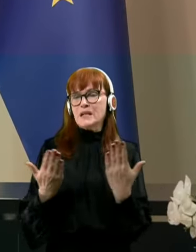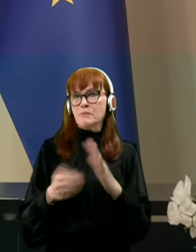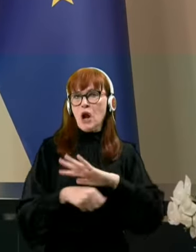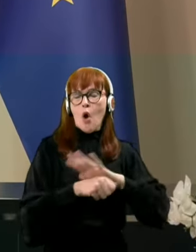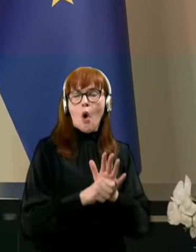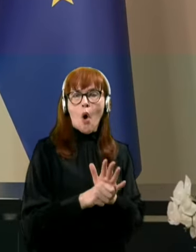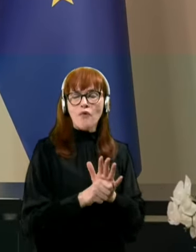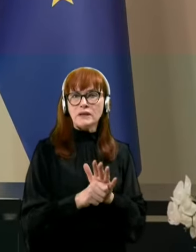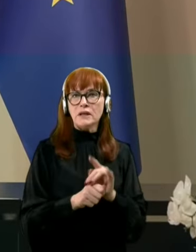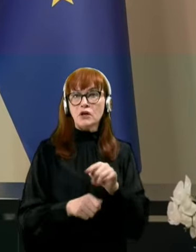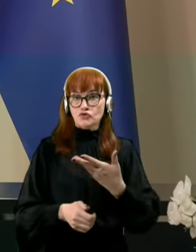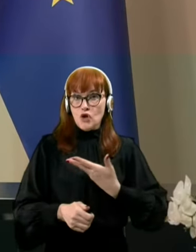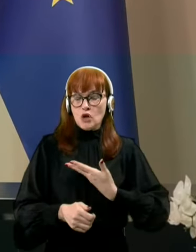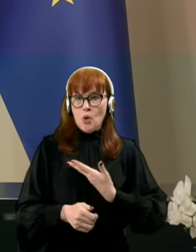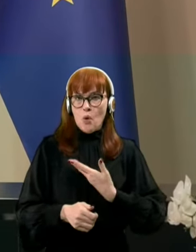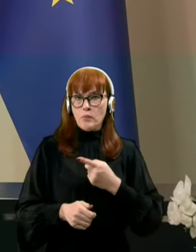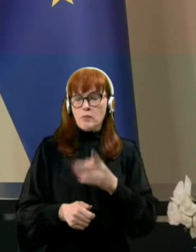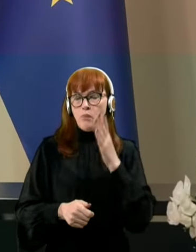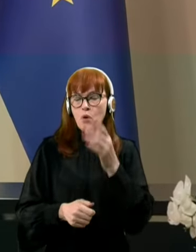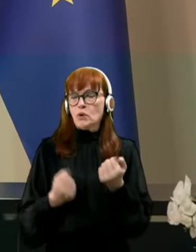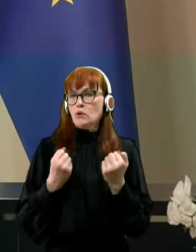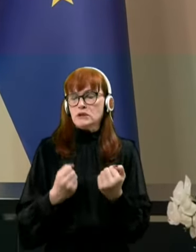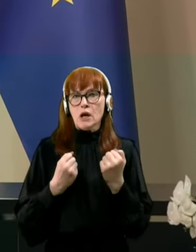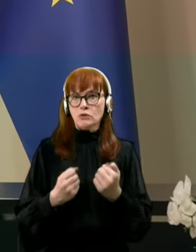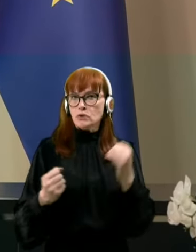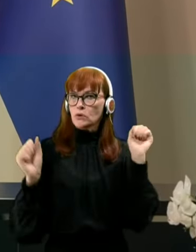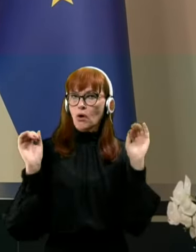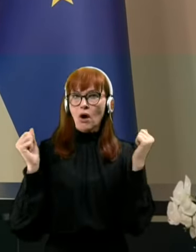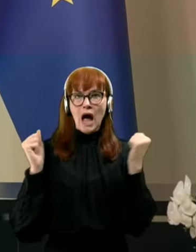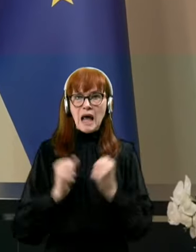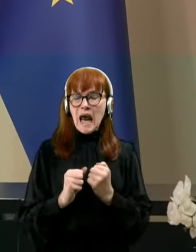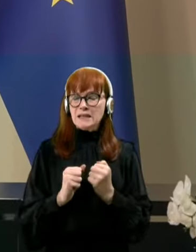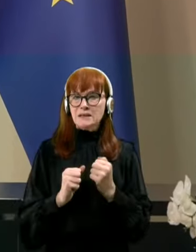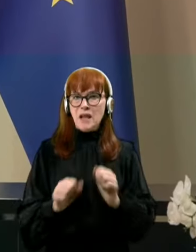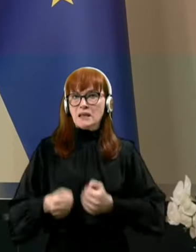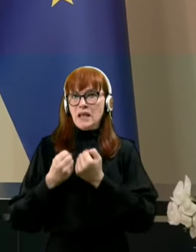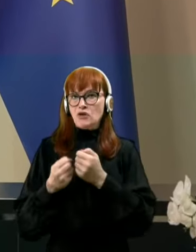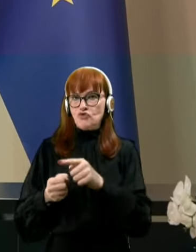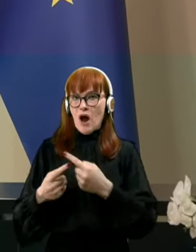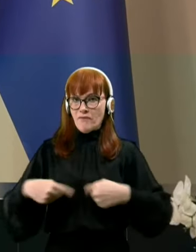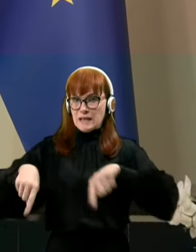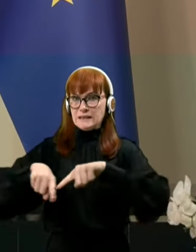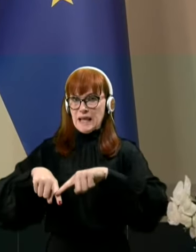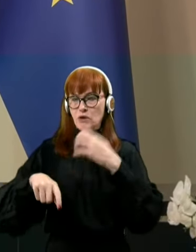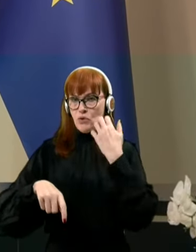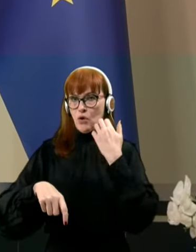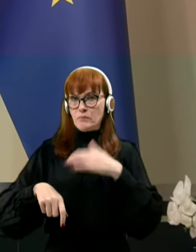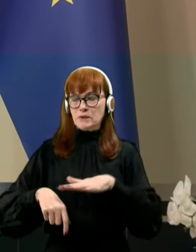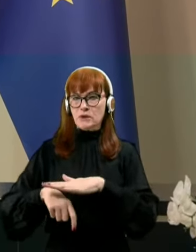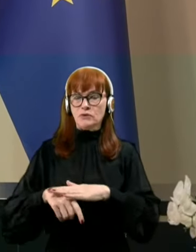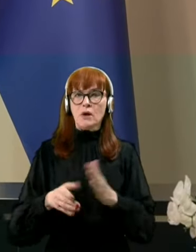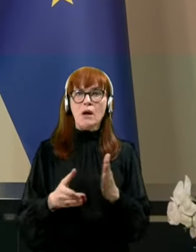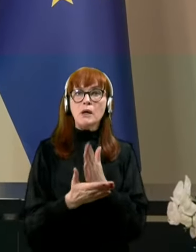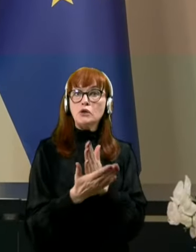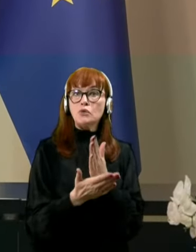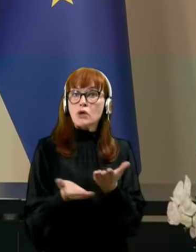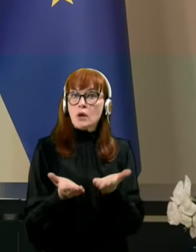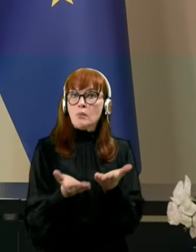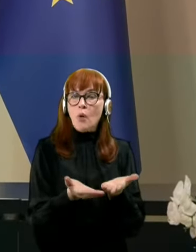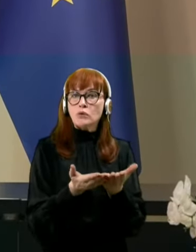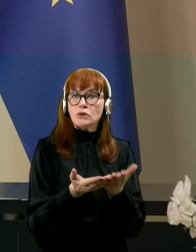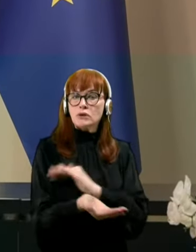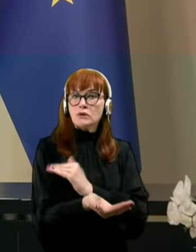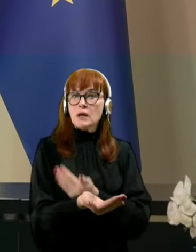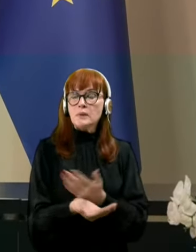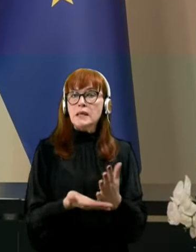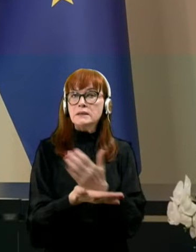COVID-om, kajti, če jo dobimo, bo to zelo resna težava v tem sektorju. Med usrezne ponudnike kapacitet